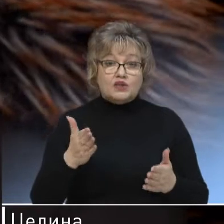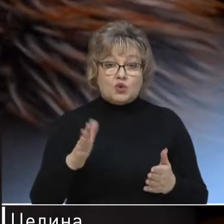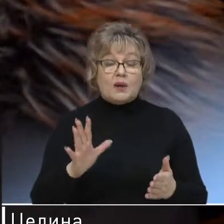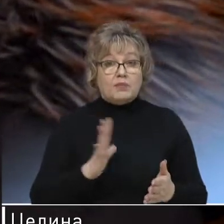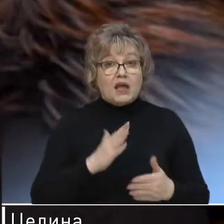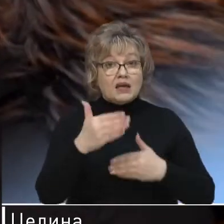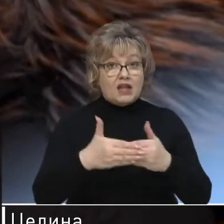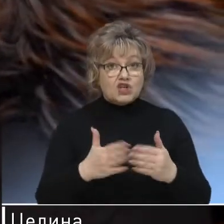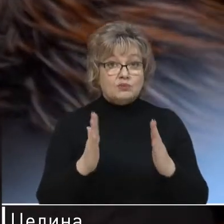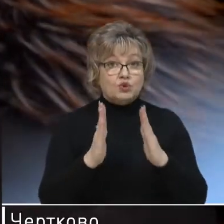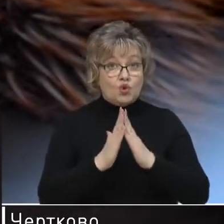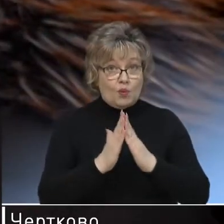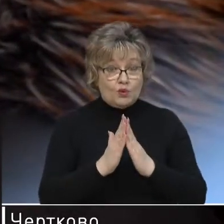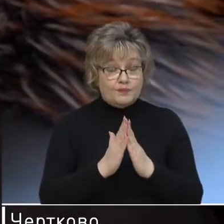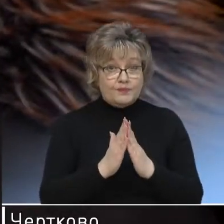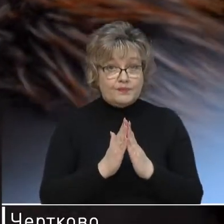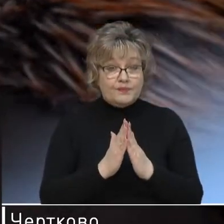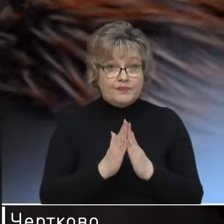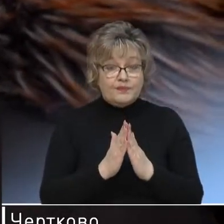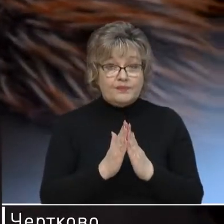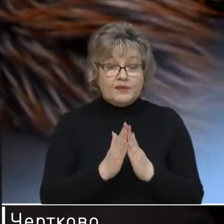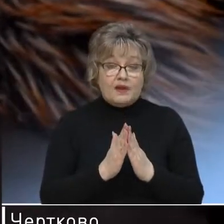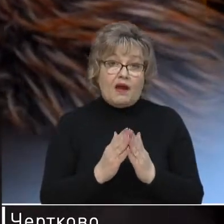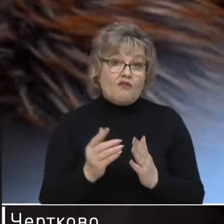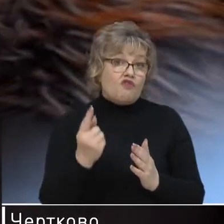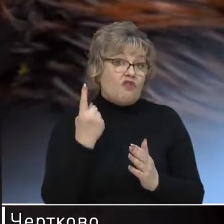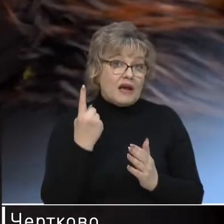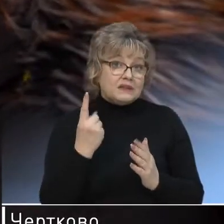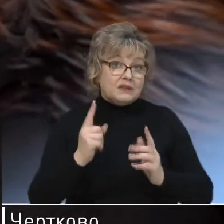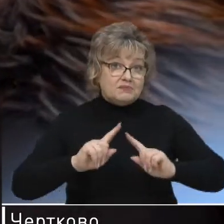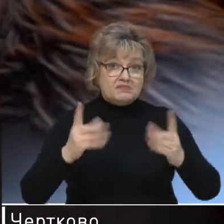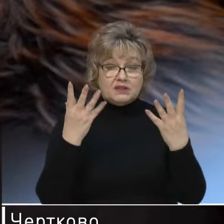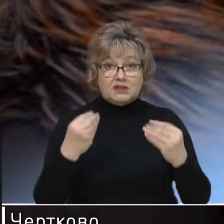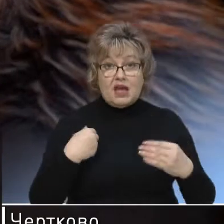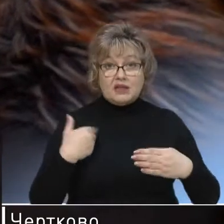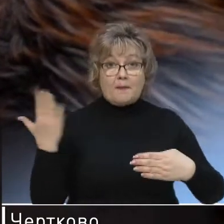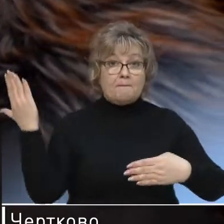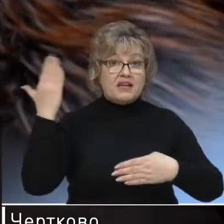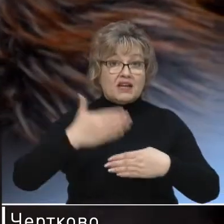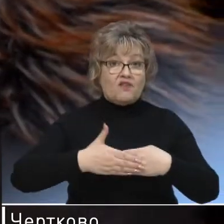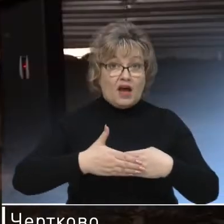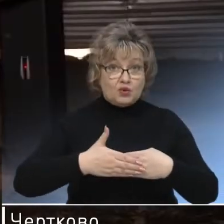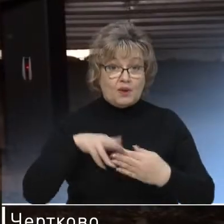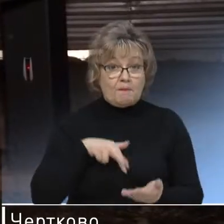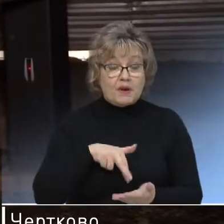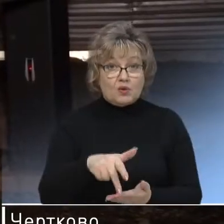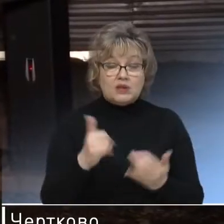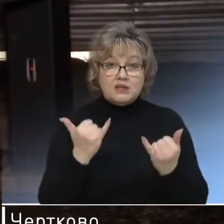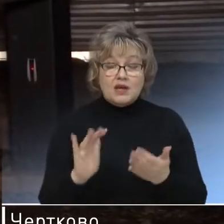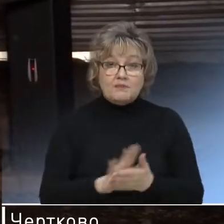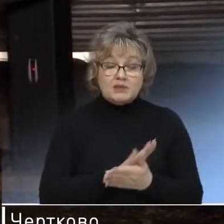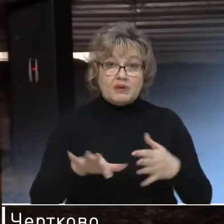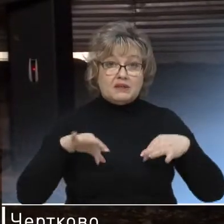непосредственно к нашему дому. А в один из дней нам просто перекрывают проход. А сейчас